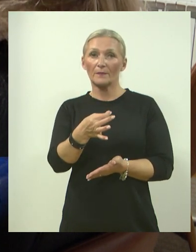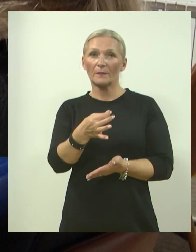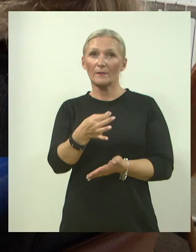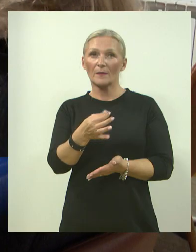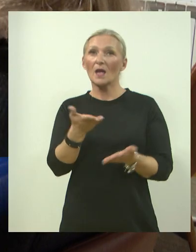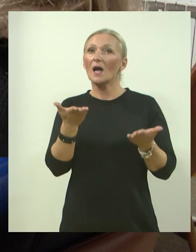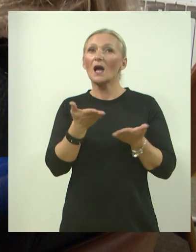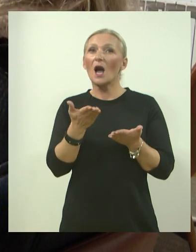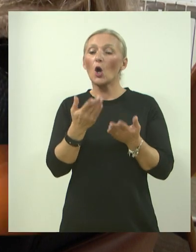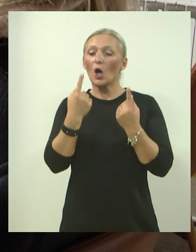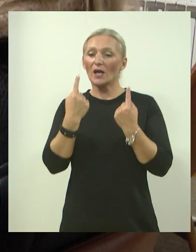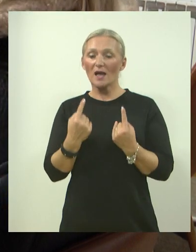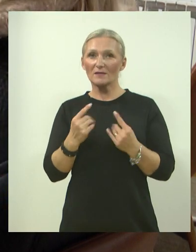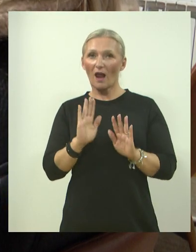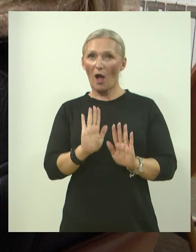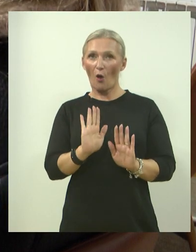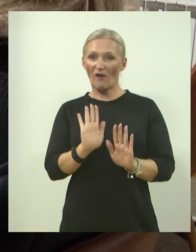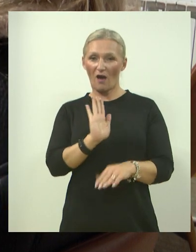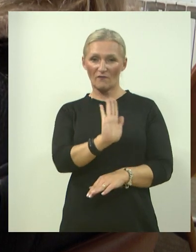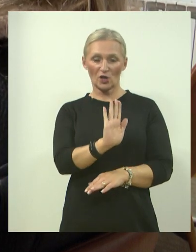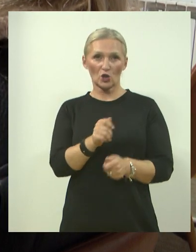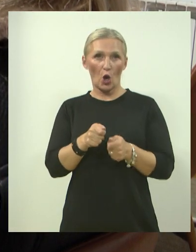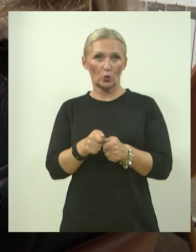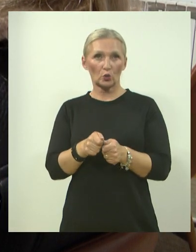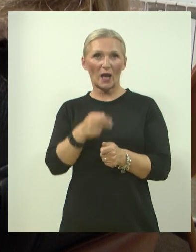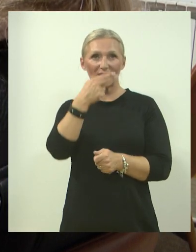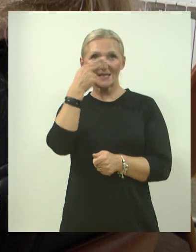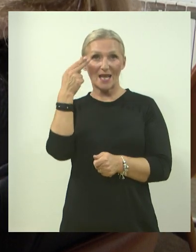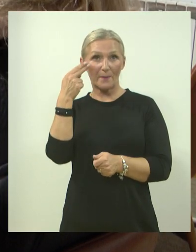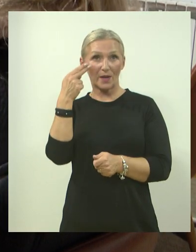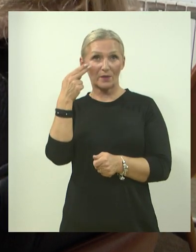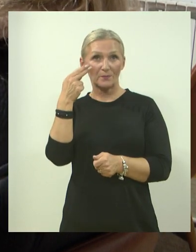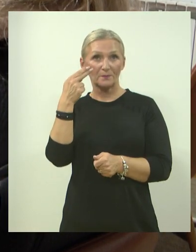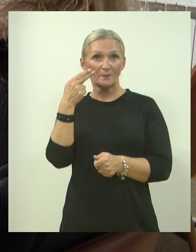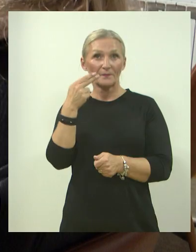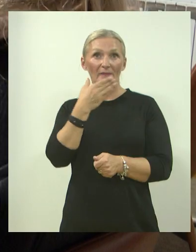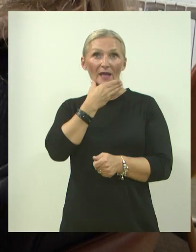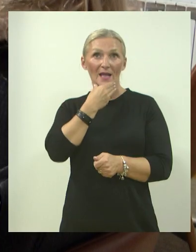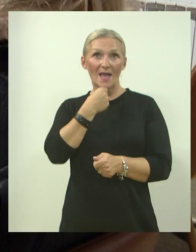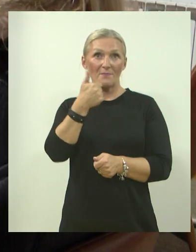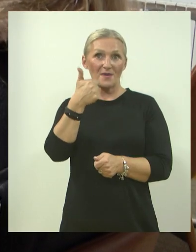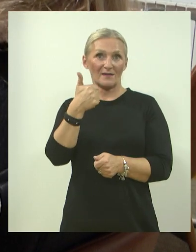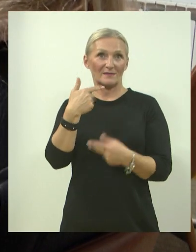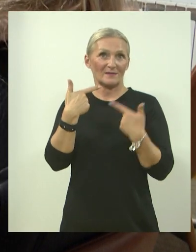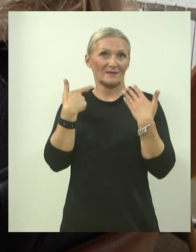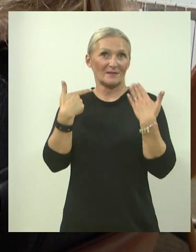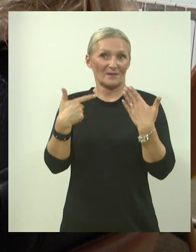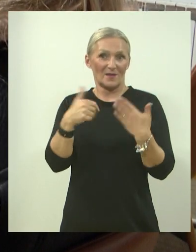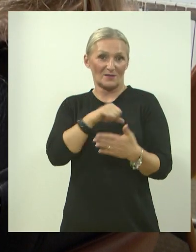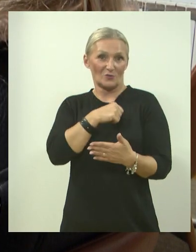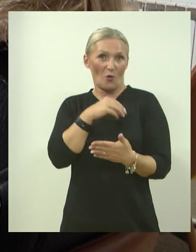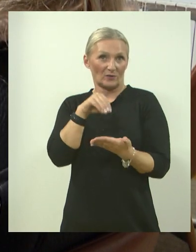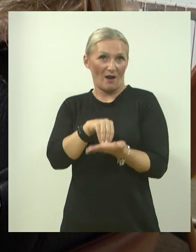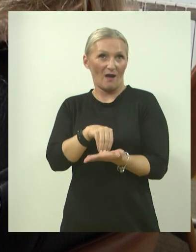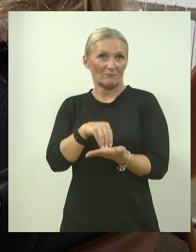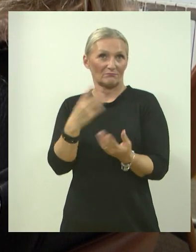kako je nastala zapravo udruga slijepih Koprivničko-Križevačke županije. Eto, krasan jedan jubilej 70 godina ste nedavno